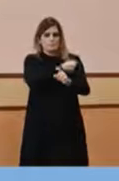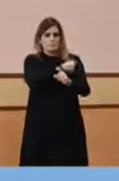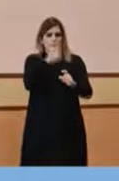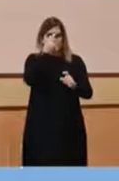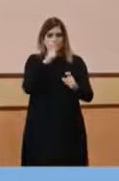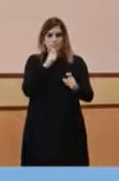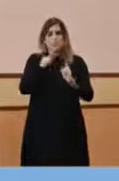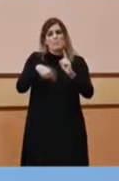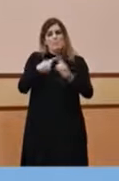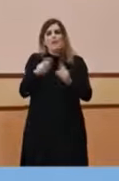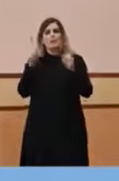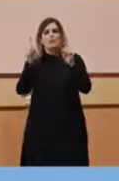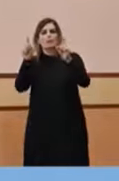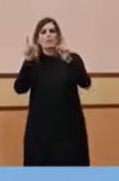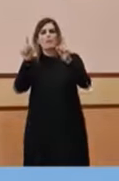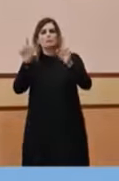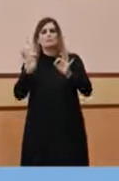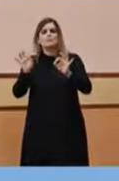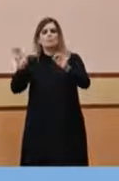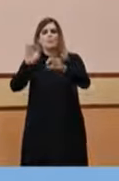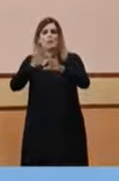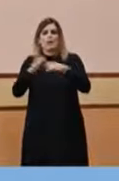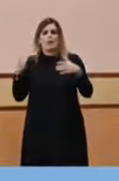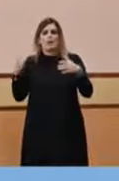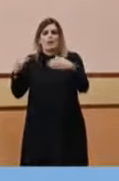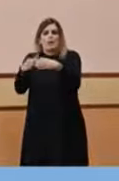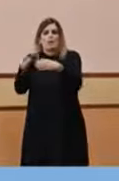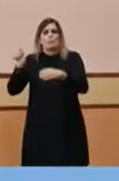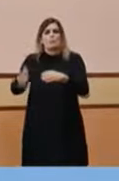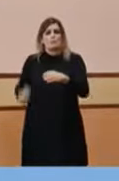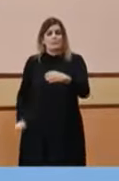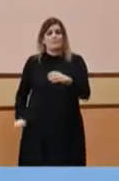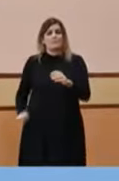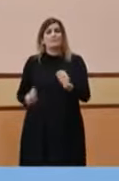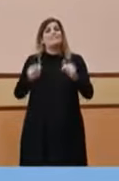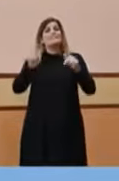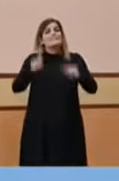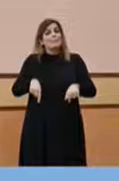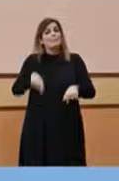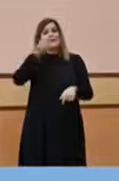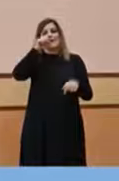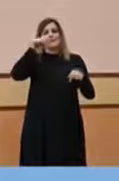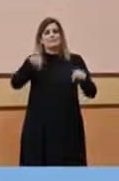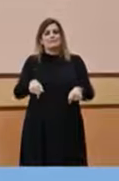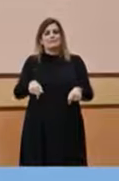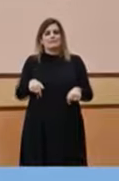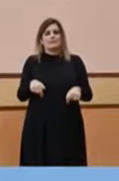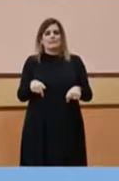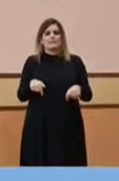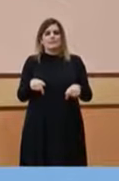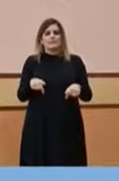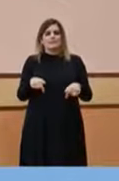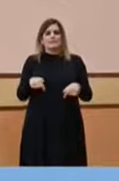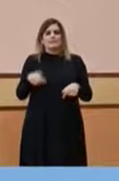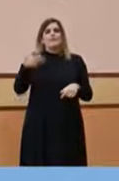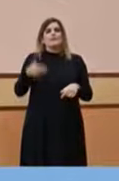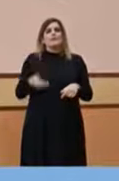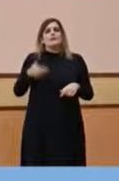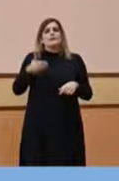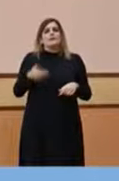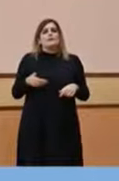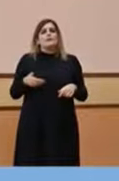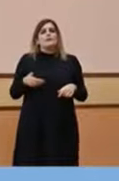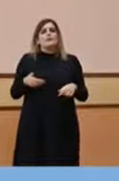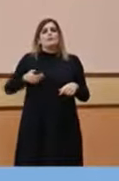professionals i una cosa especial d'aquest any, que també l'ha dit la consellera, relacionat amb el fet que